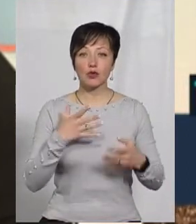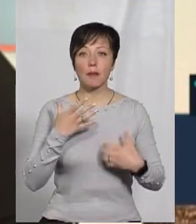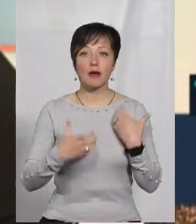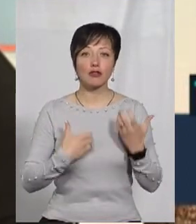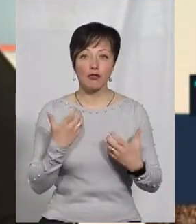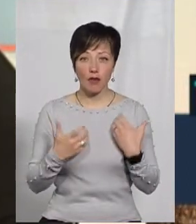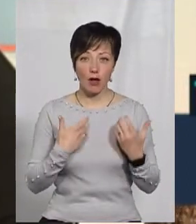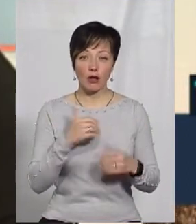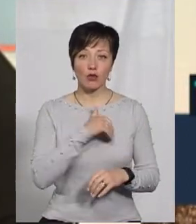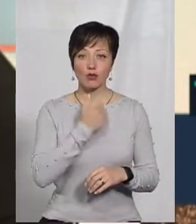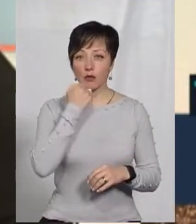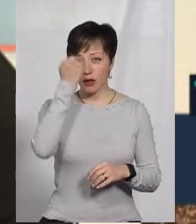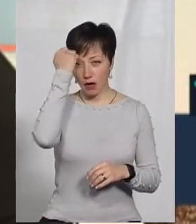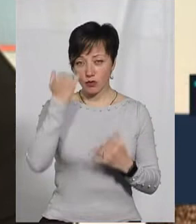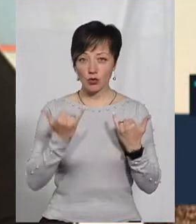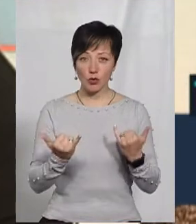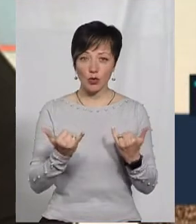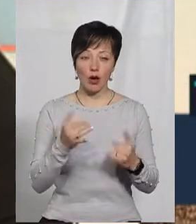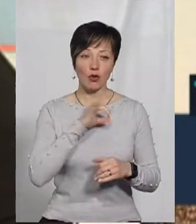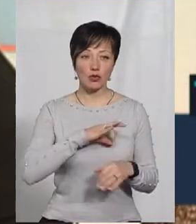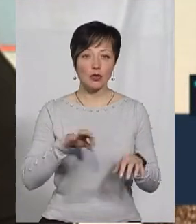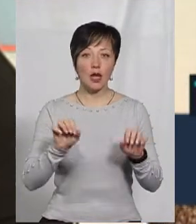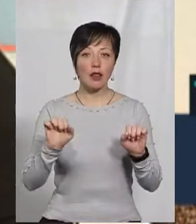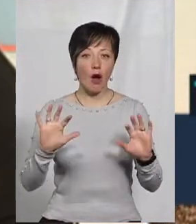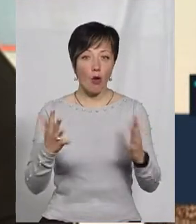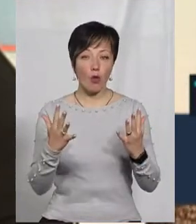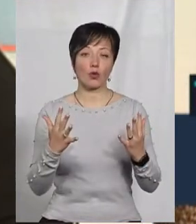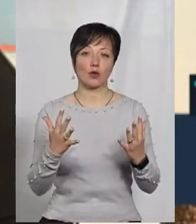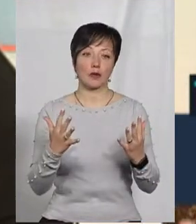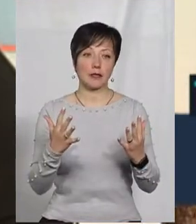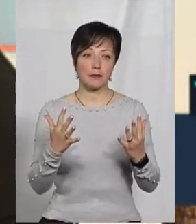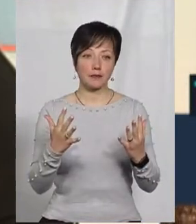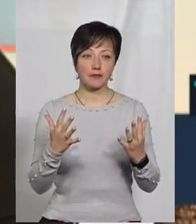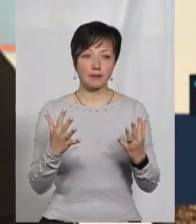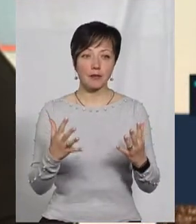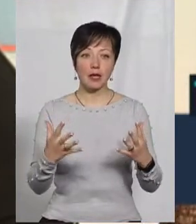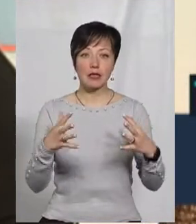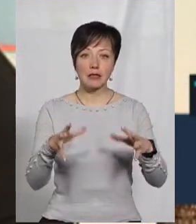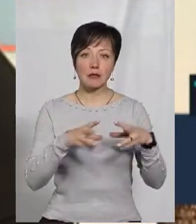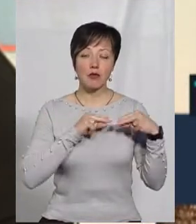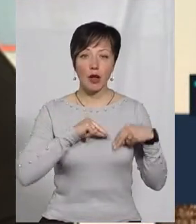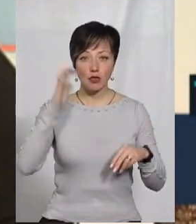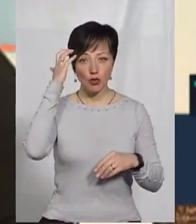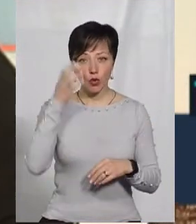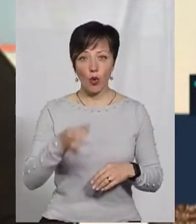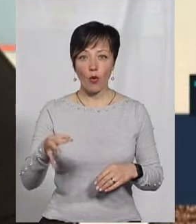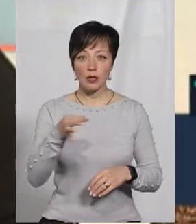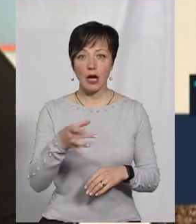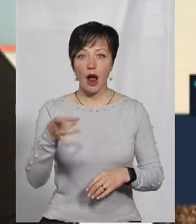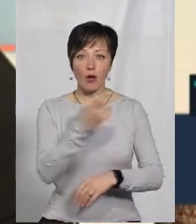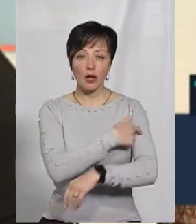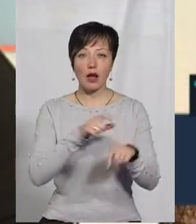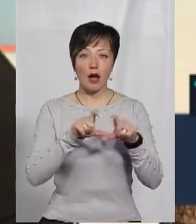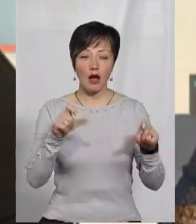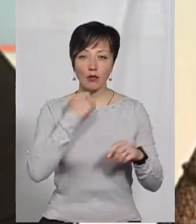переживали. І я хочу подякувати сьогодні, користуючись нагодою, нас спільна співпраця з Чорноострівською районною лікарнею.